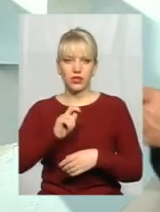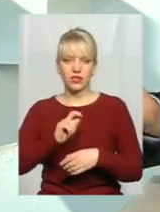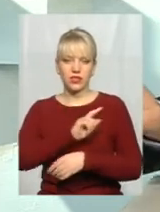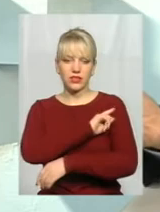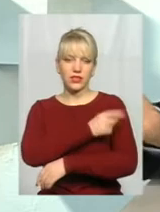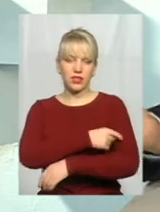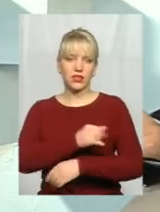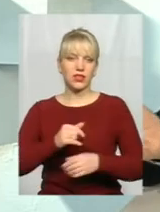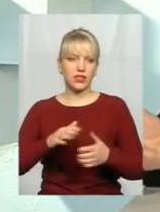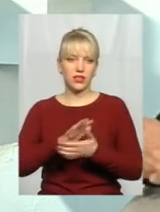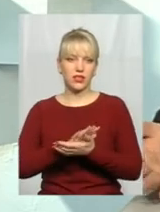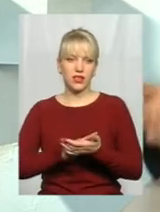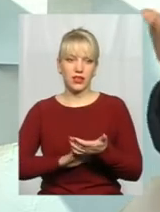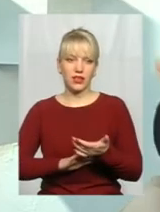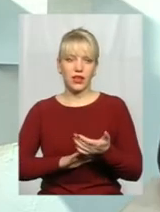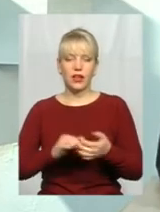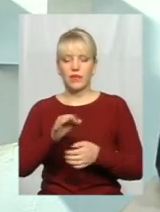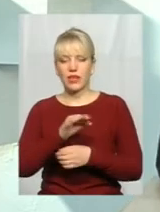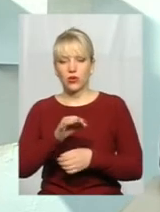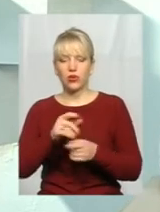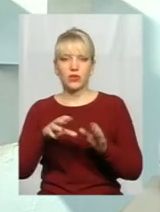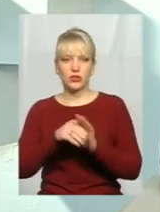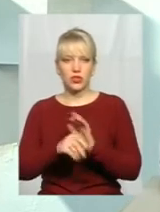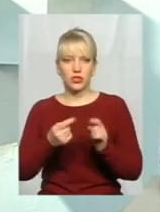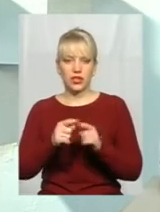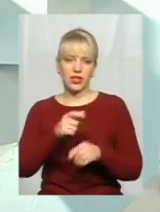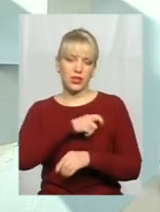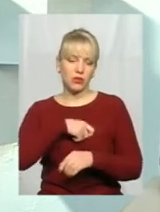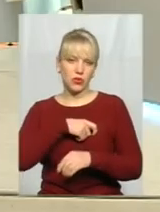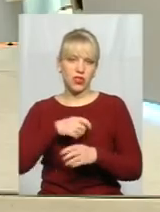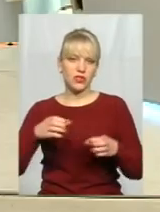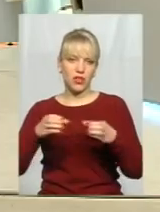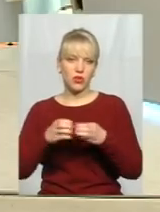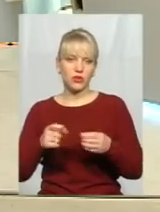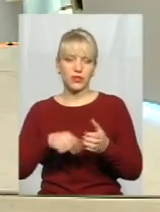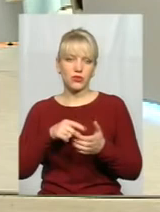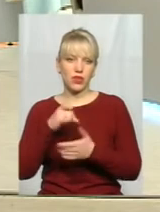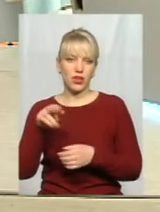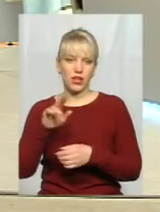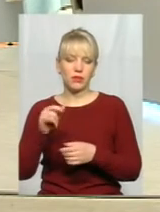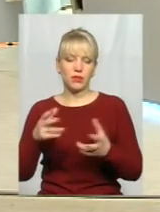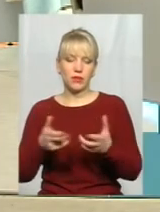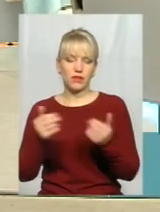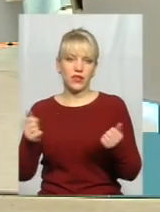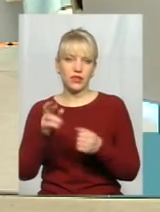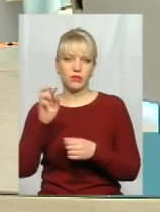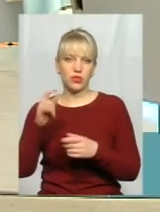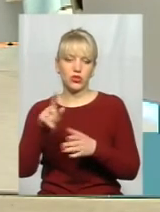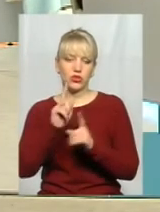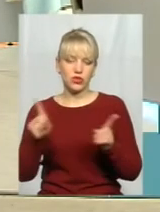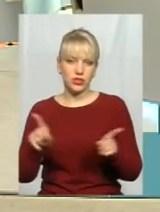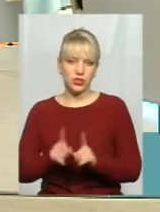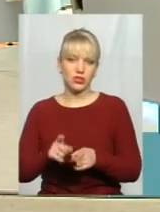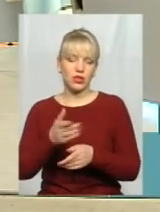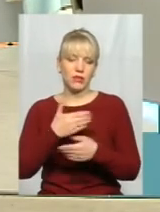і так далі, і область в тому числі, і депутатський корпус Хмельницької обласної ради підтвердили, що дійсно ми є тою